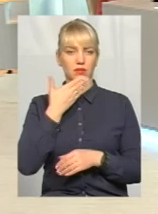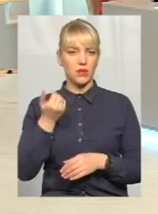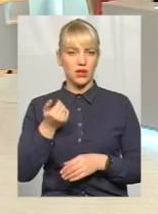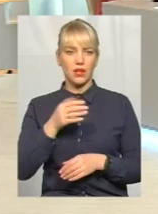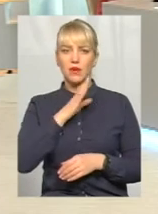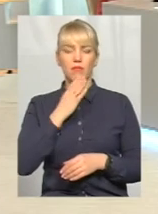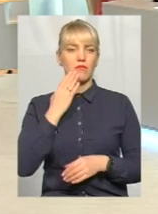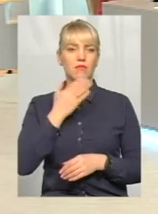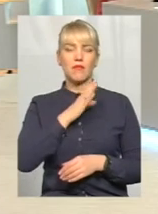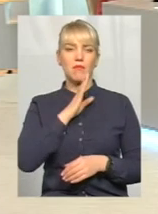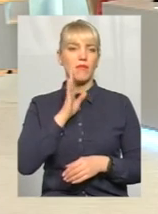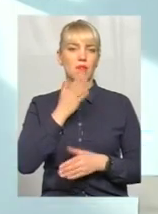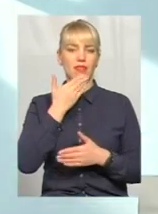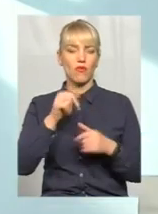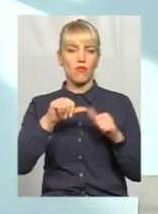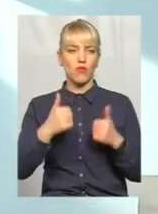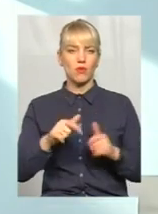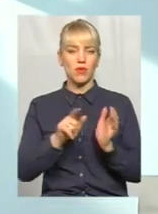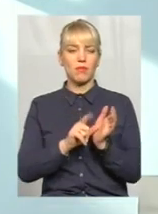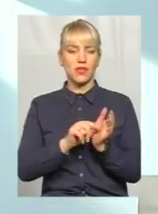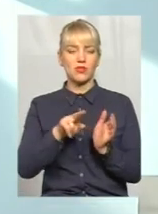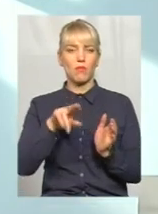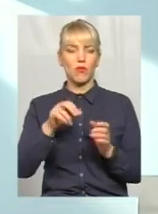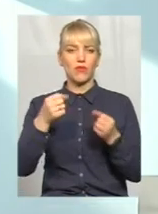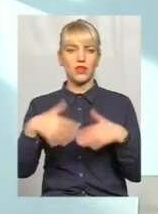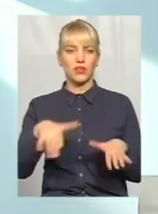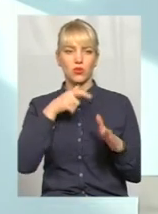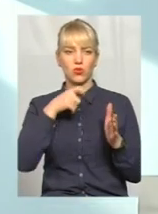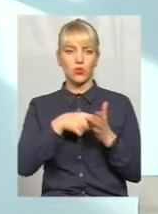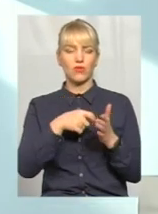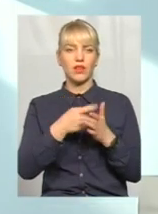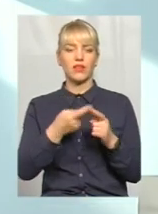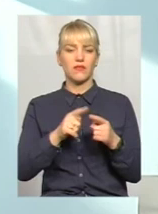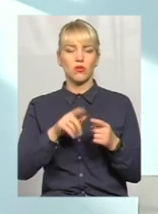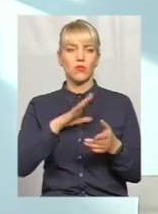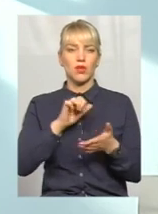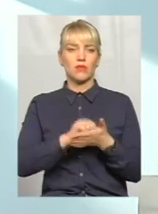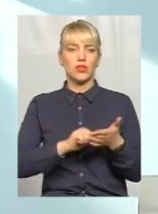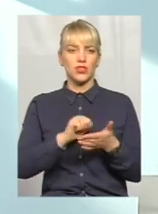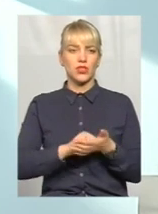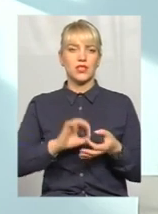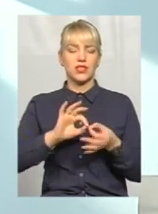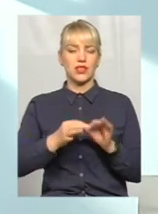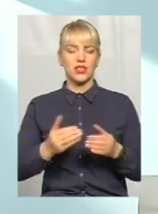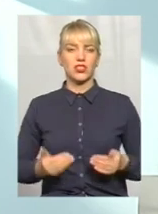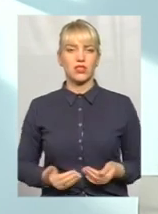оформила пенсії по втраті годувальника, і саме в цьому була причина складних життєвих обставин.